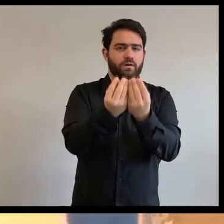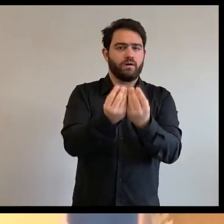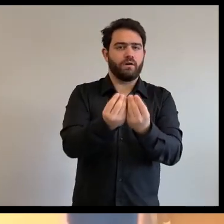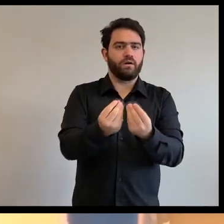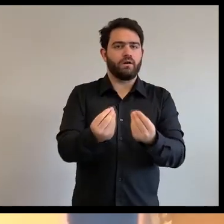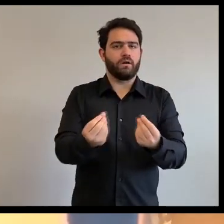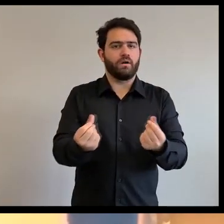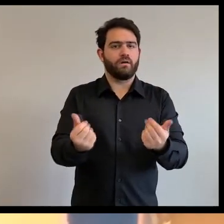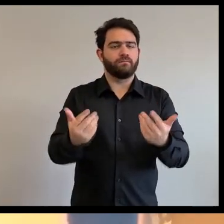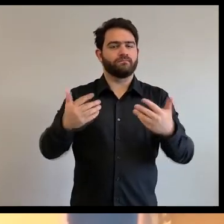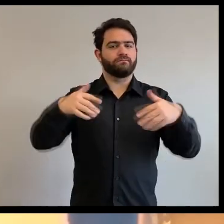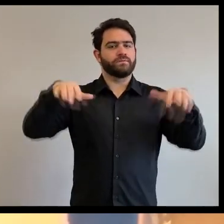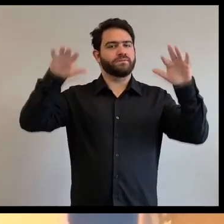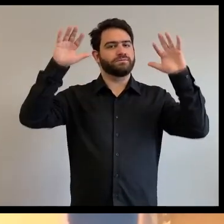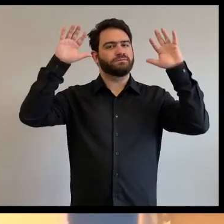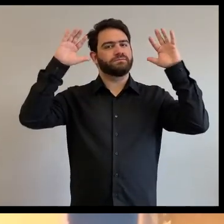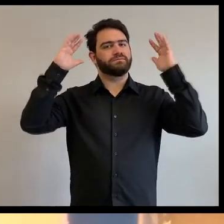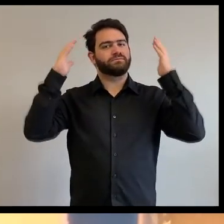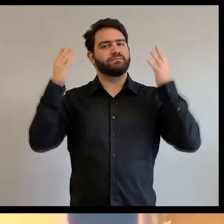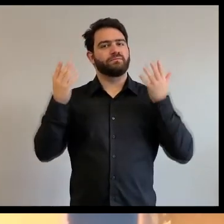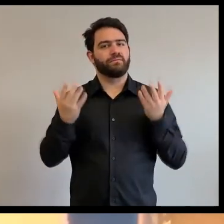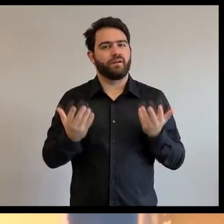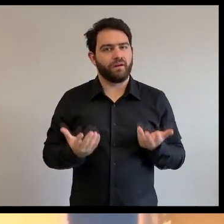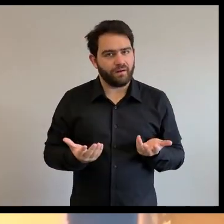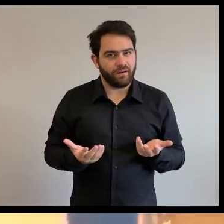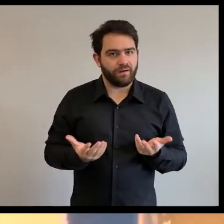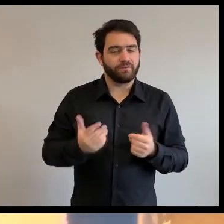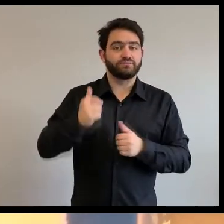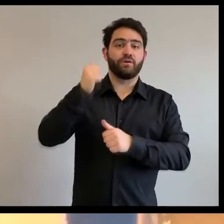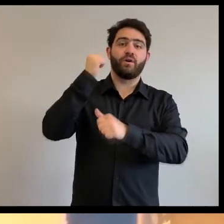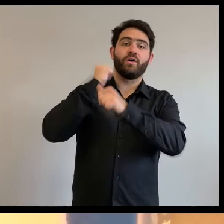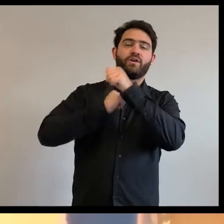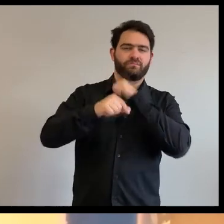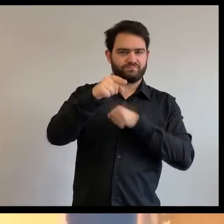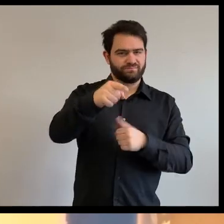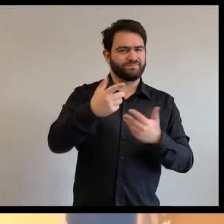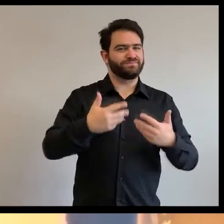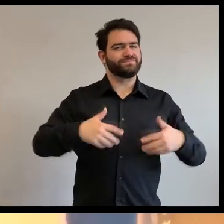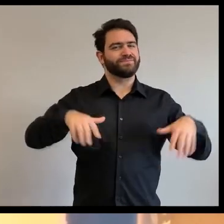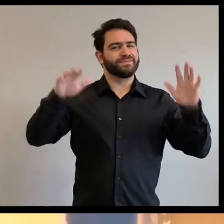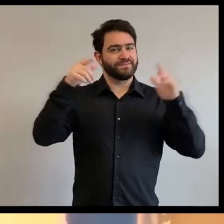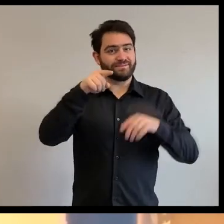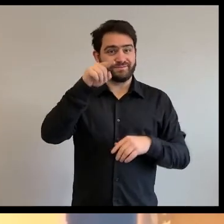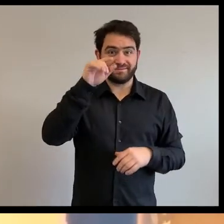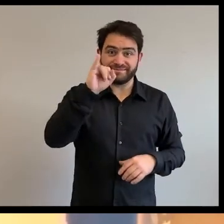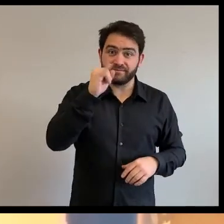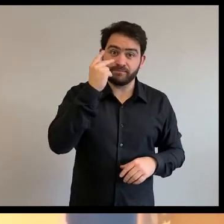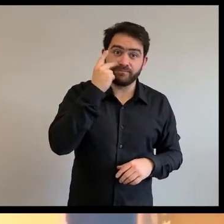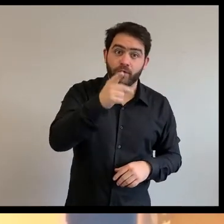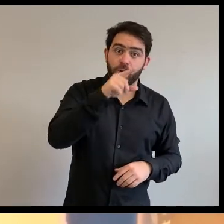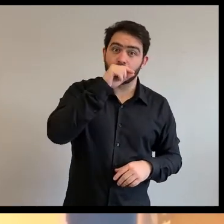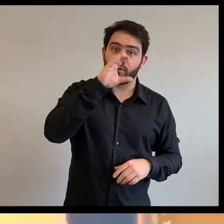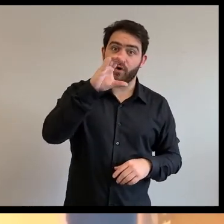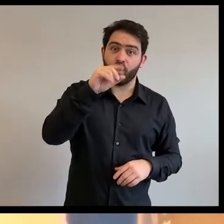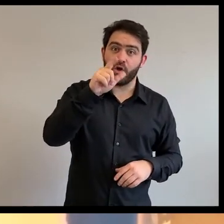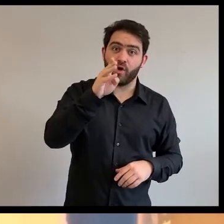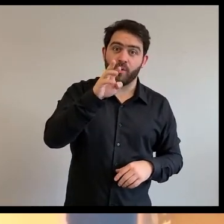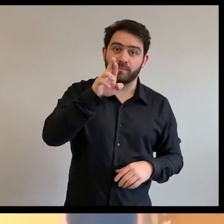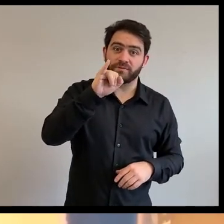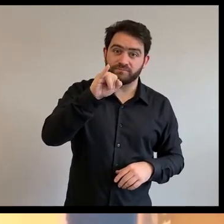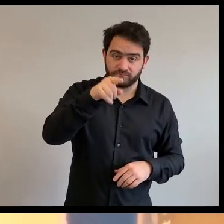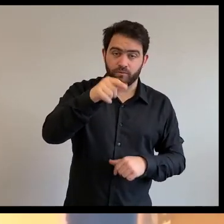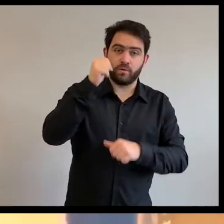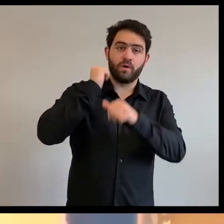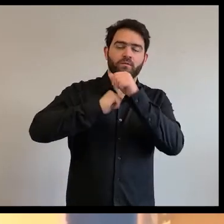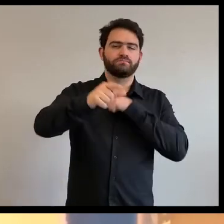réussi finalement à éteindre le feu, et c'est comme ça que cette histoire est finie, mais chaque fois qu